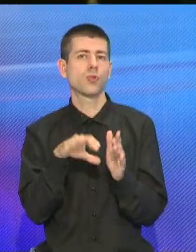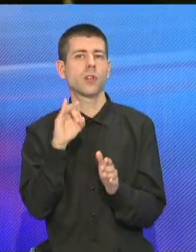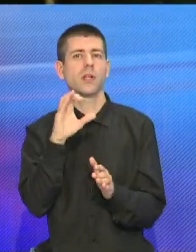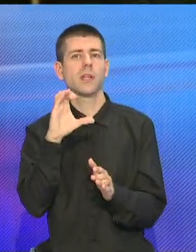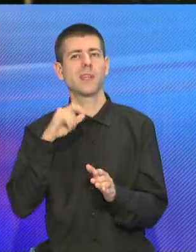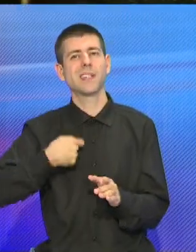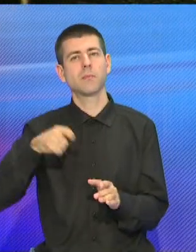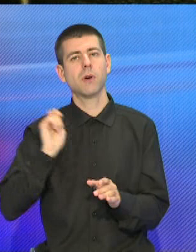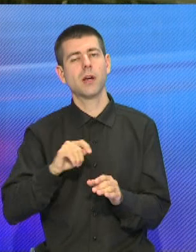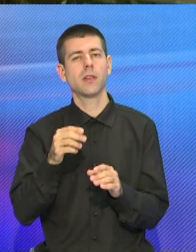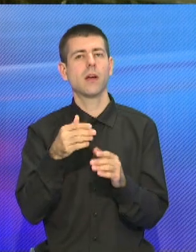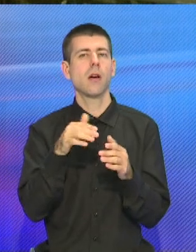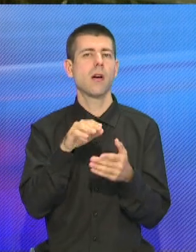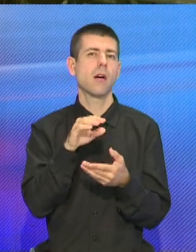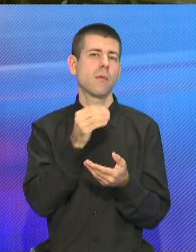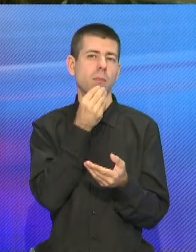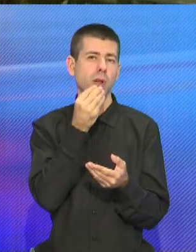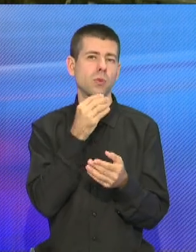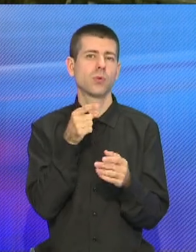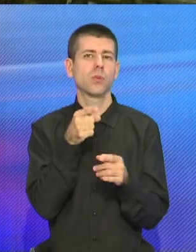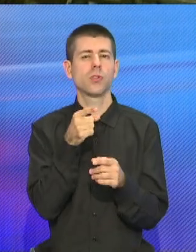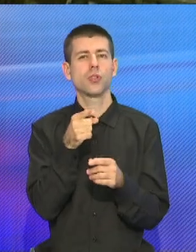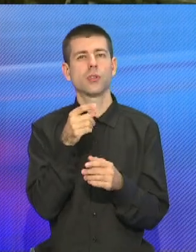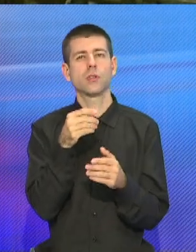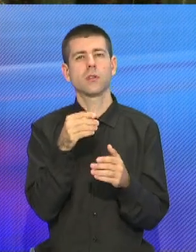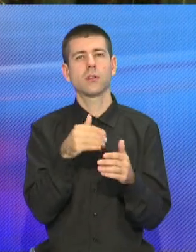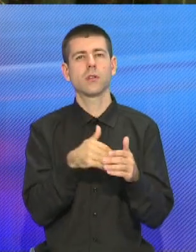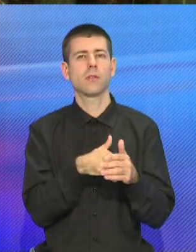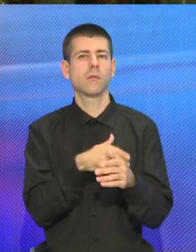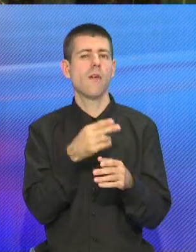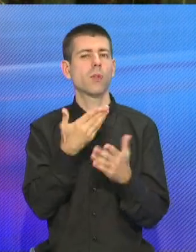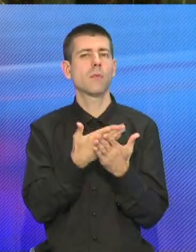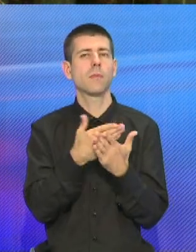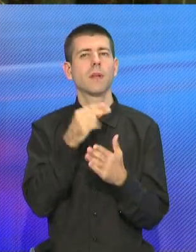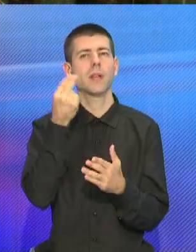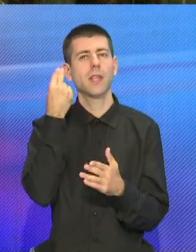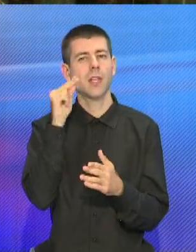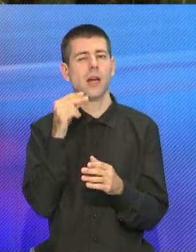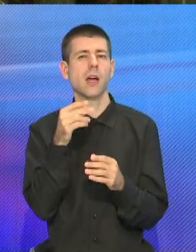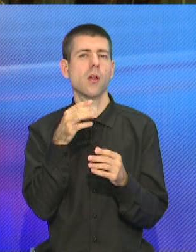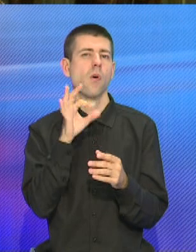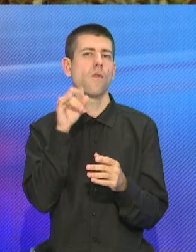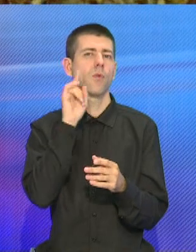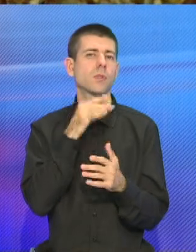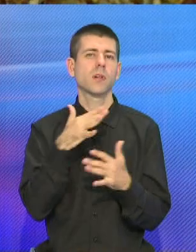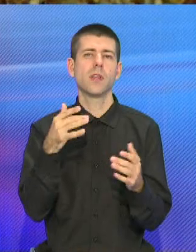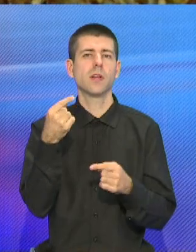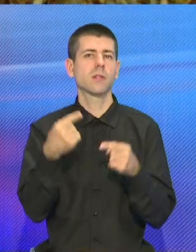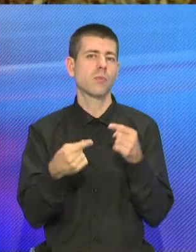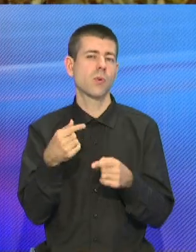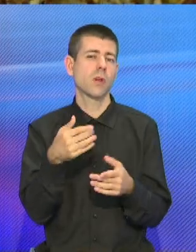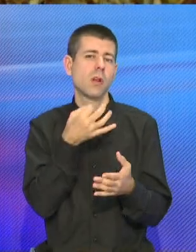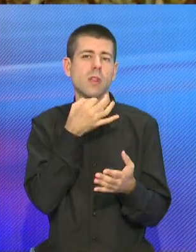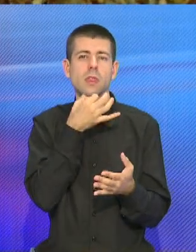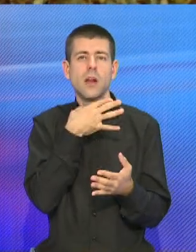того, такому продукту ни почем тысячи километров и перепады температур. А вот в Китае о вкусах не спорят. Жители Поднебесной рады всей